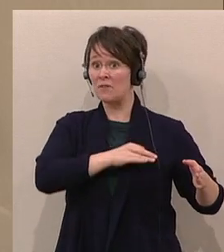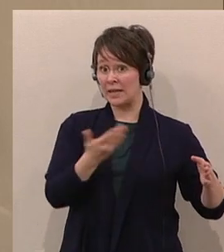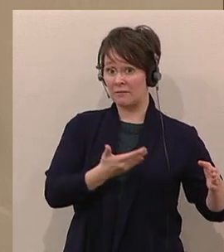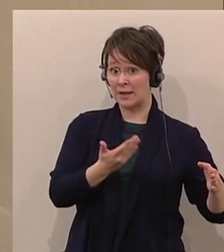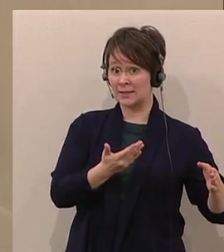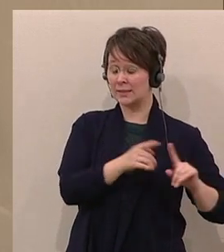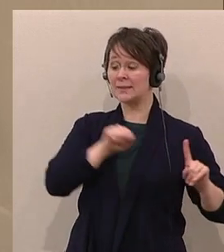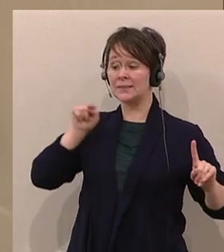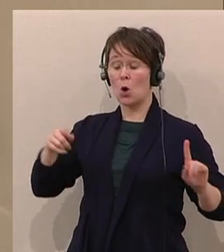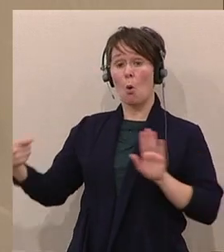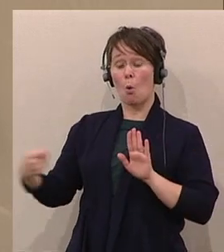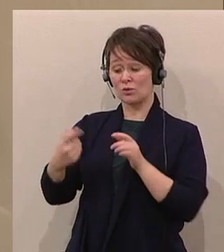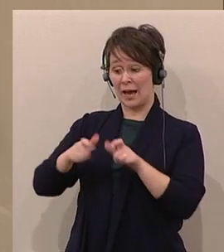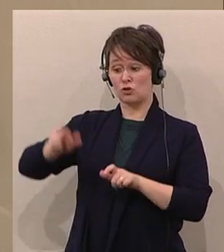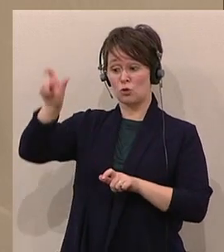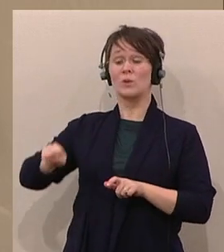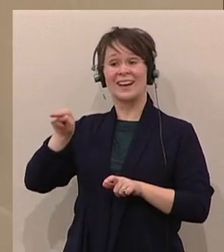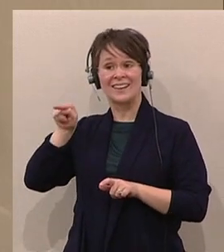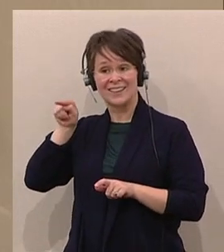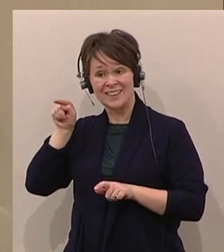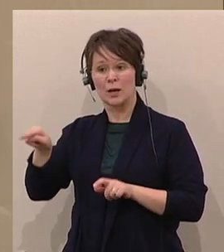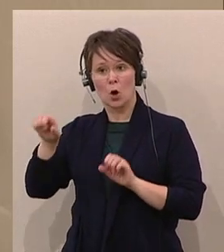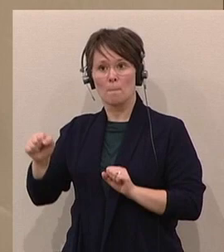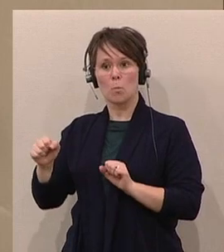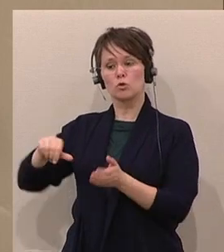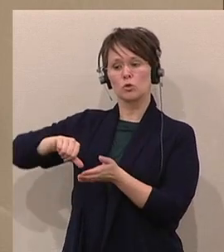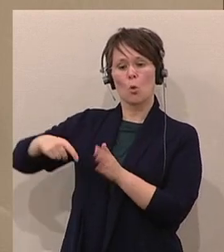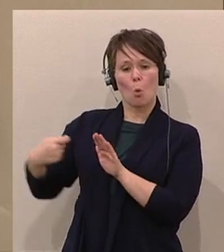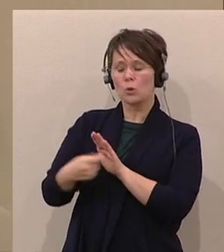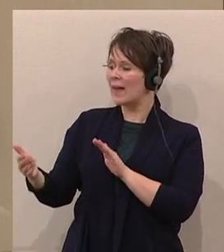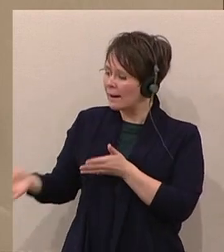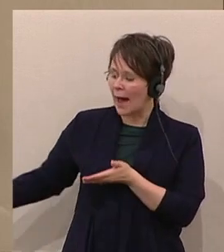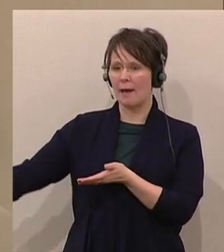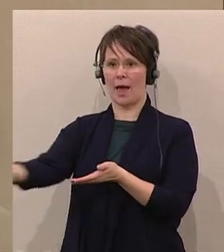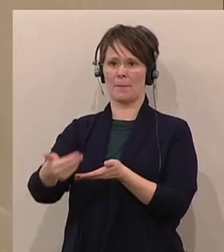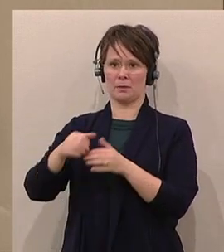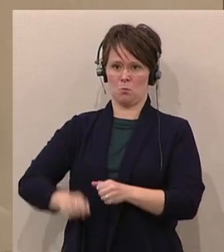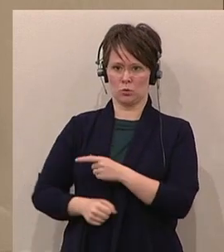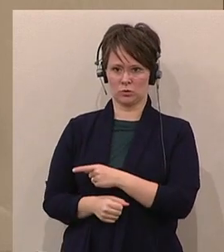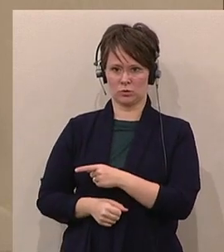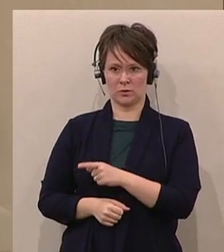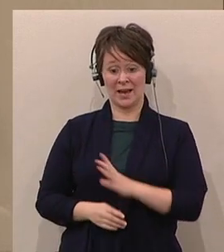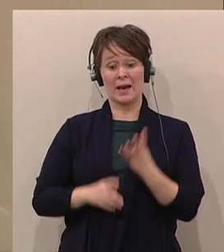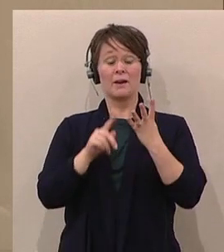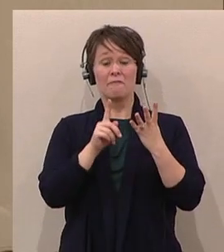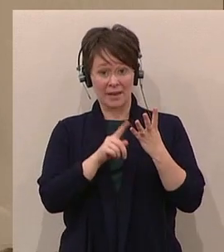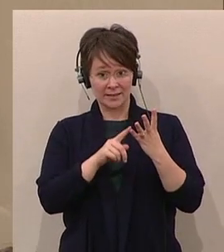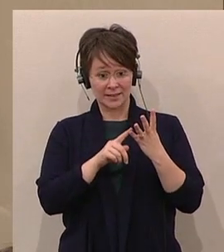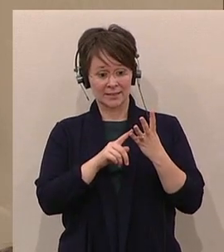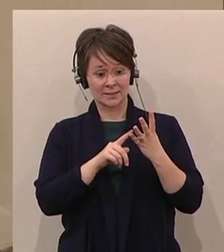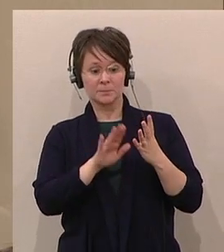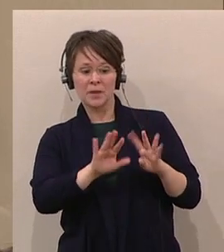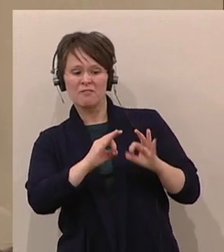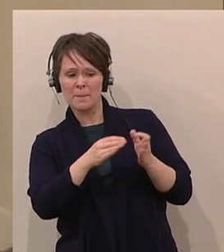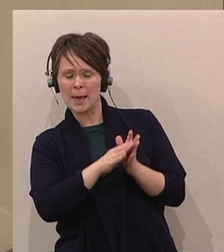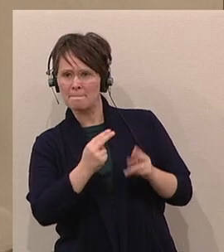Unterhaltsschuldner unverzüglich einzutreiben. Und viertens. Die Anpassung der Höhe der Familienbeihilfe sowie